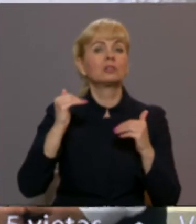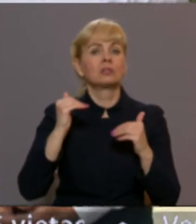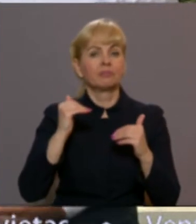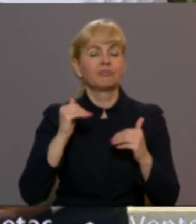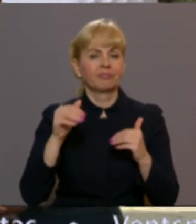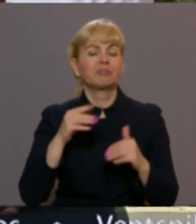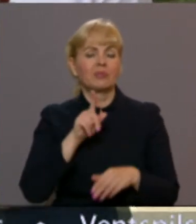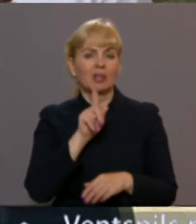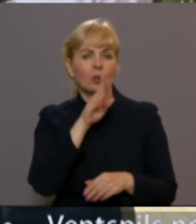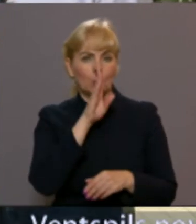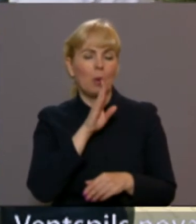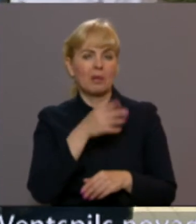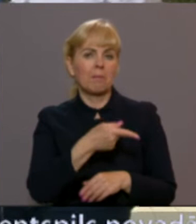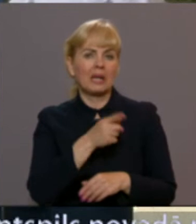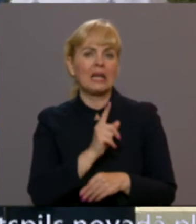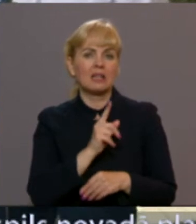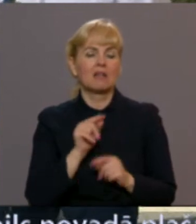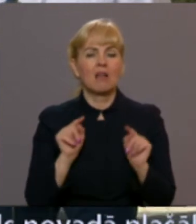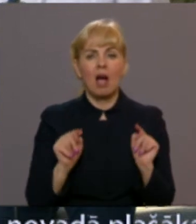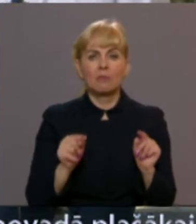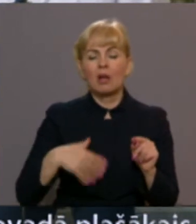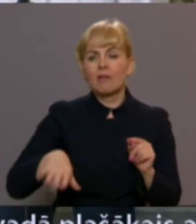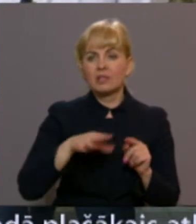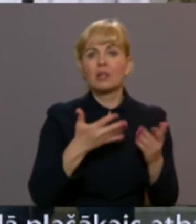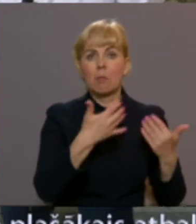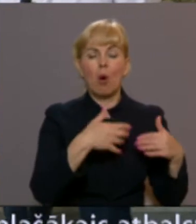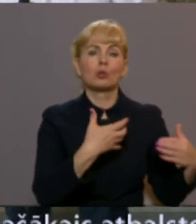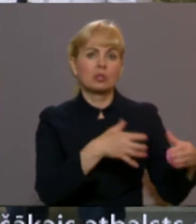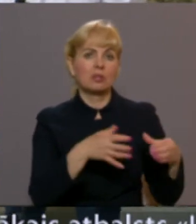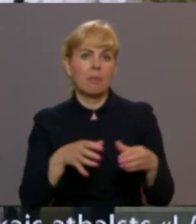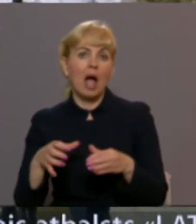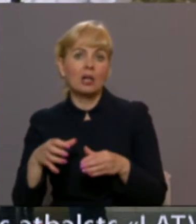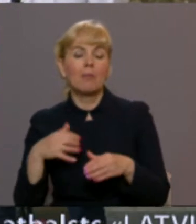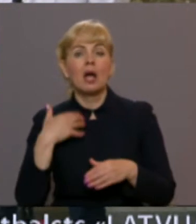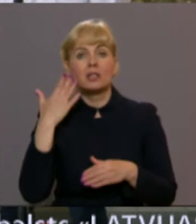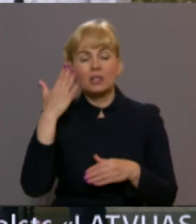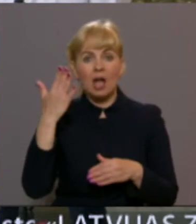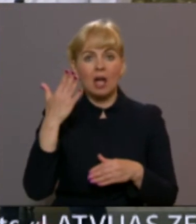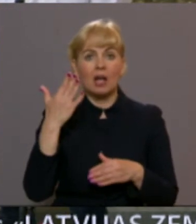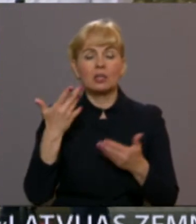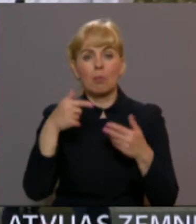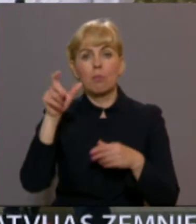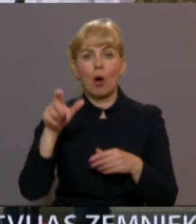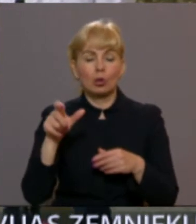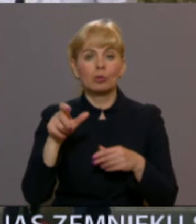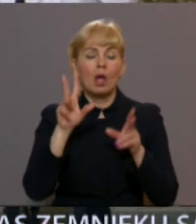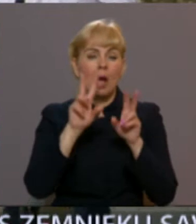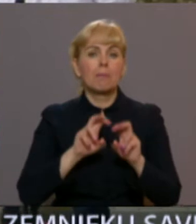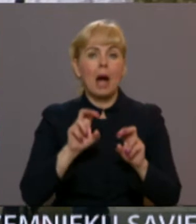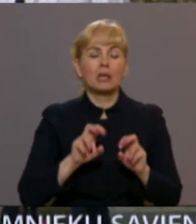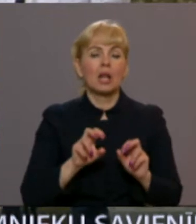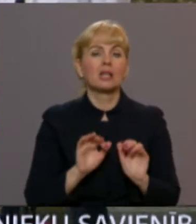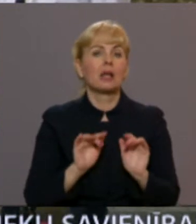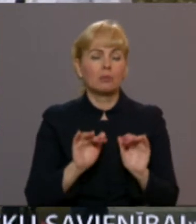diezgan nopietnis signāls visiem politiskiem spēkiem un es ceru, ka arī politologi pānalizēšu šo procesu tieši